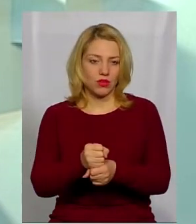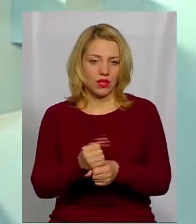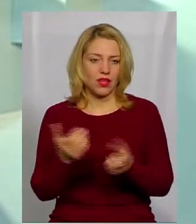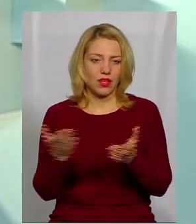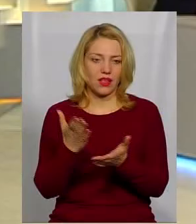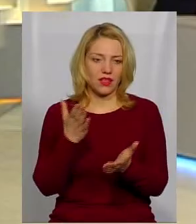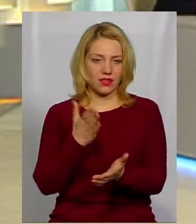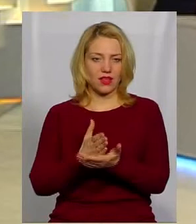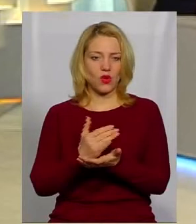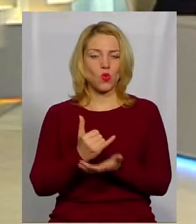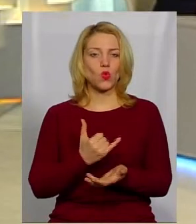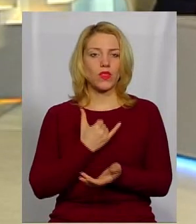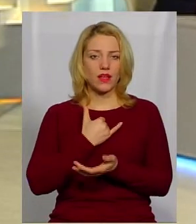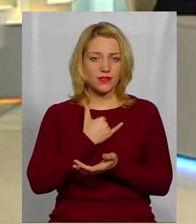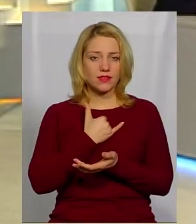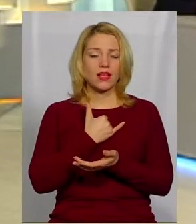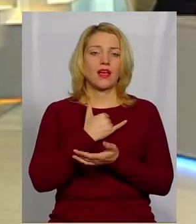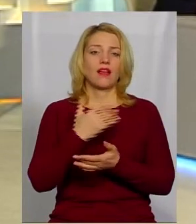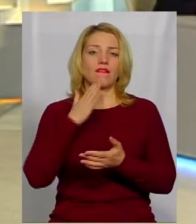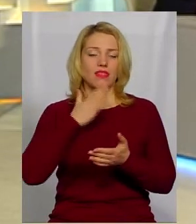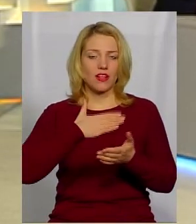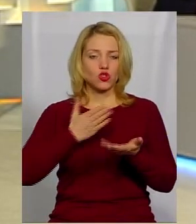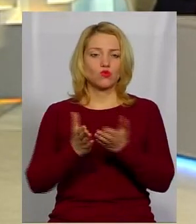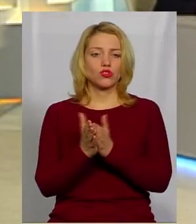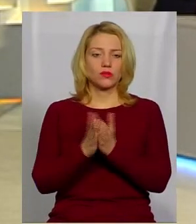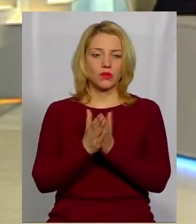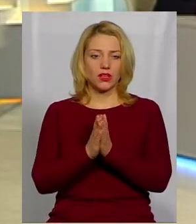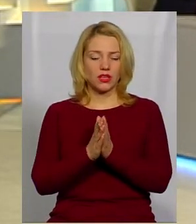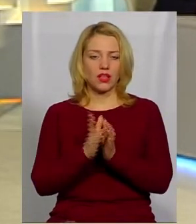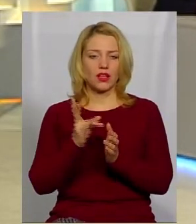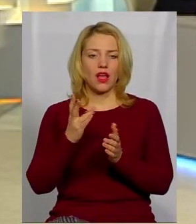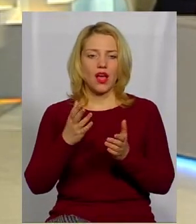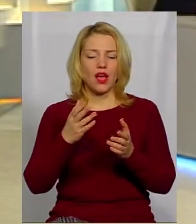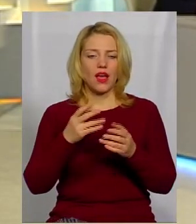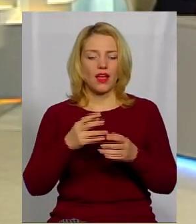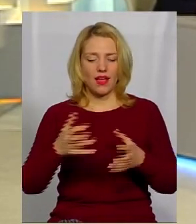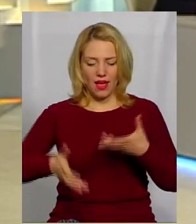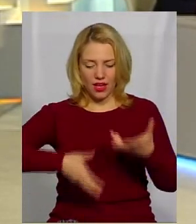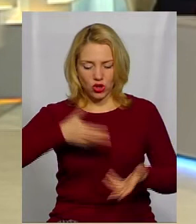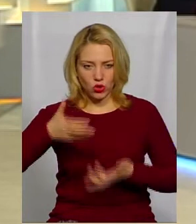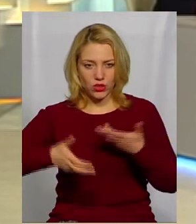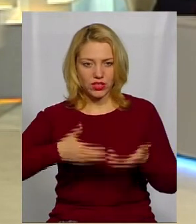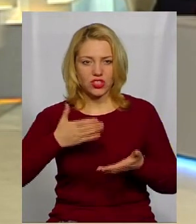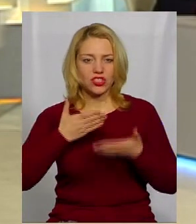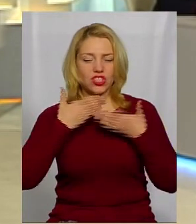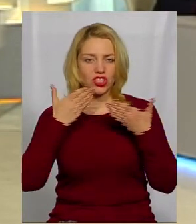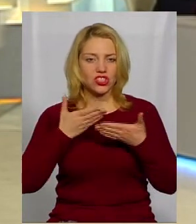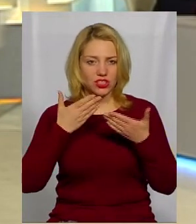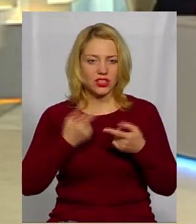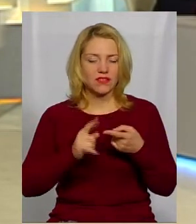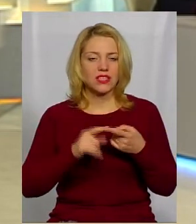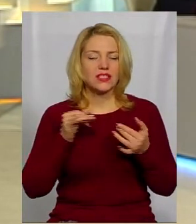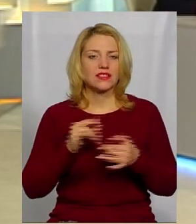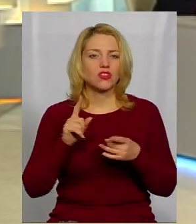є тут на збірнику нашому на археологічних читань. Він цікавий тим, цей кубок,